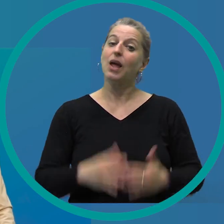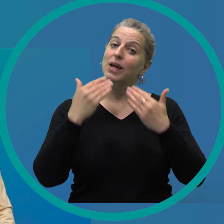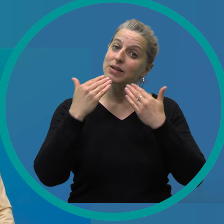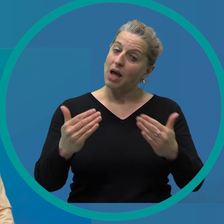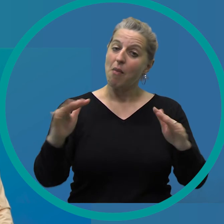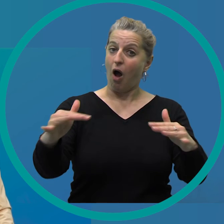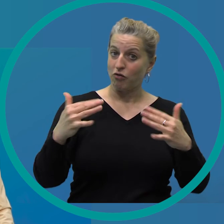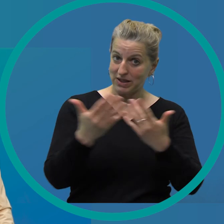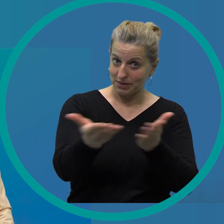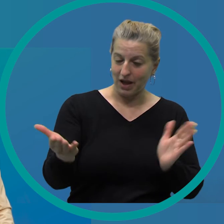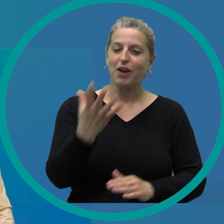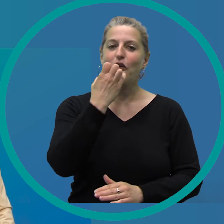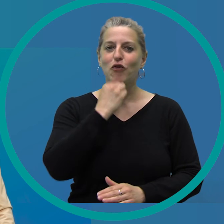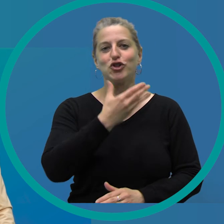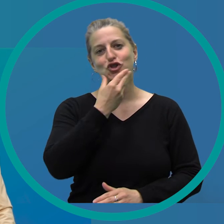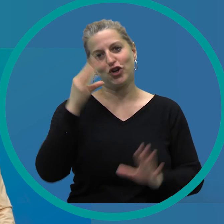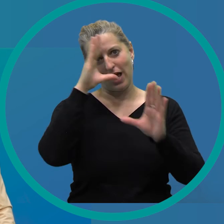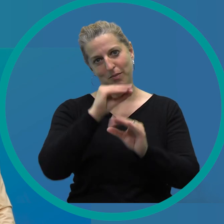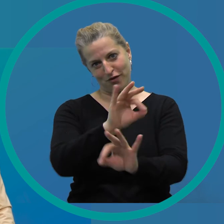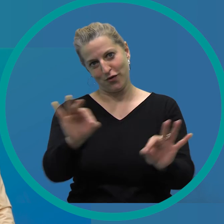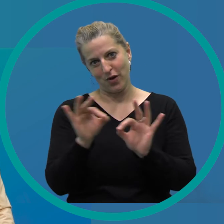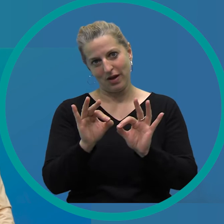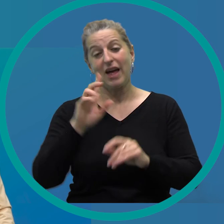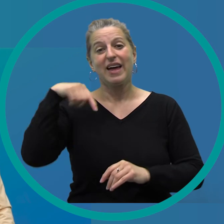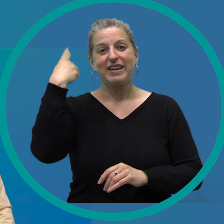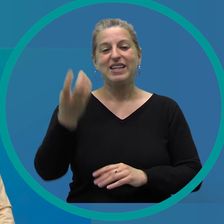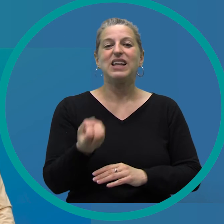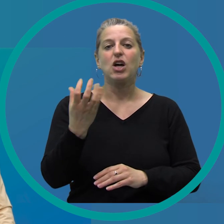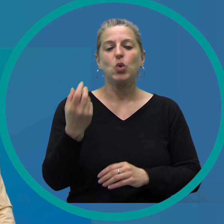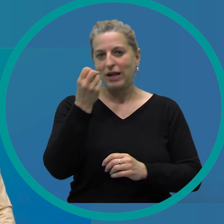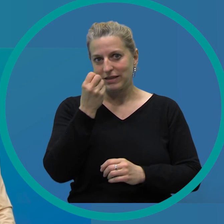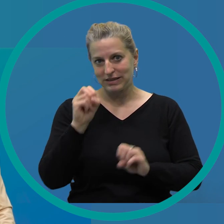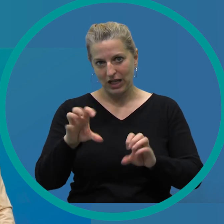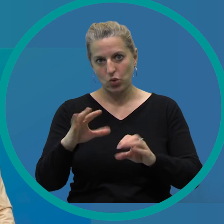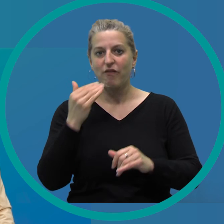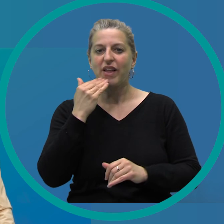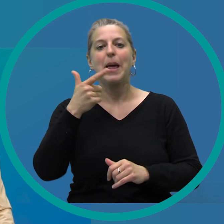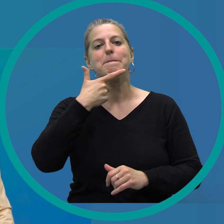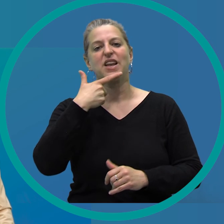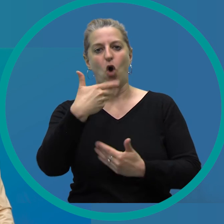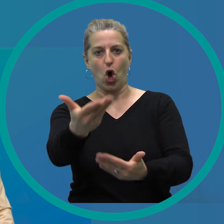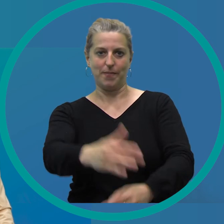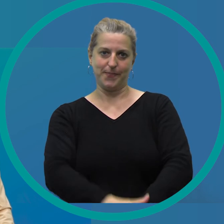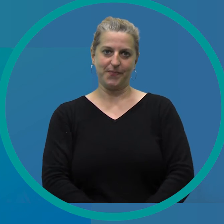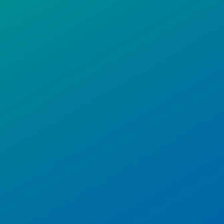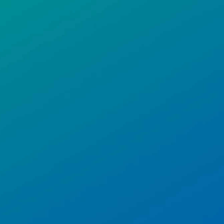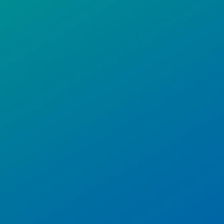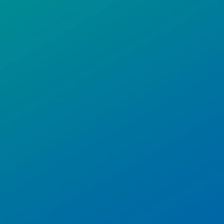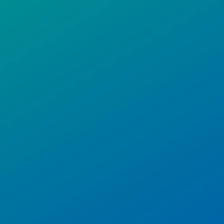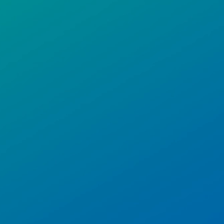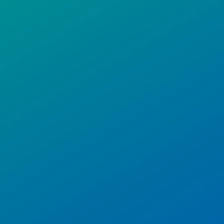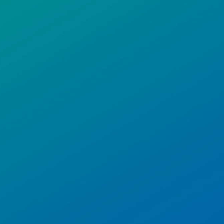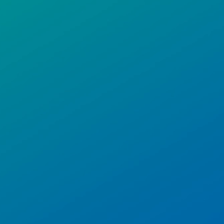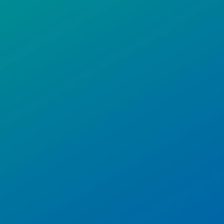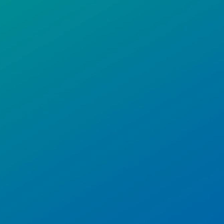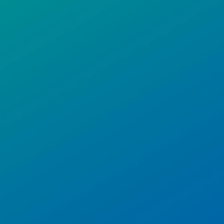Wir bedanken uns für Ihre Aufmerksamkeit und wünschen Ihnen noch einen schönen Abend. Und Sie sehen die nächste aktuelle Sendung am Mittwoch. Zum